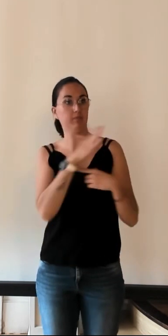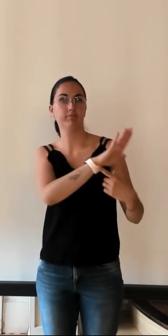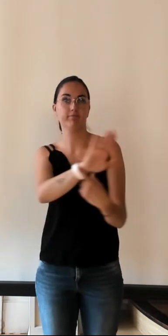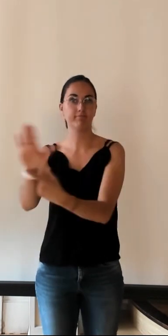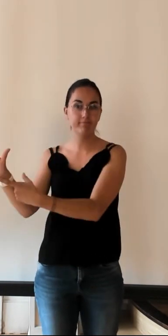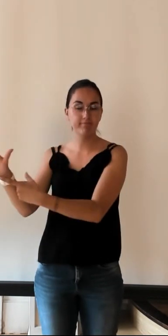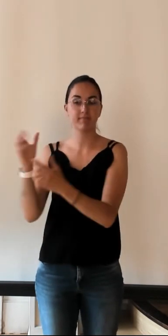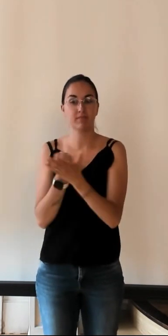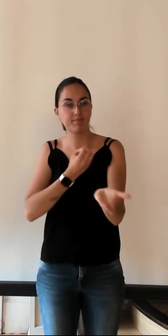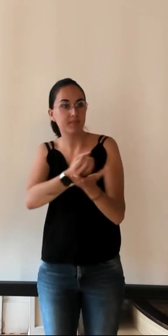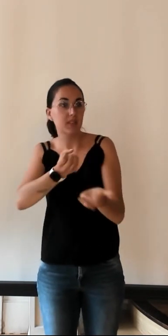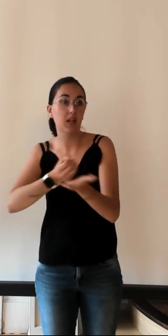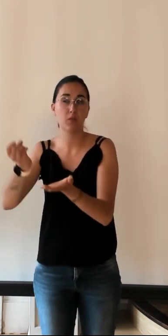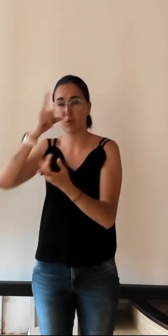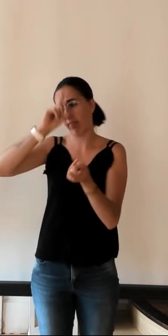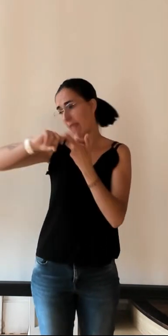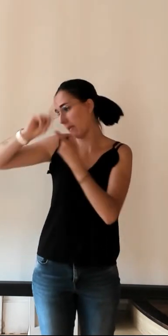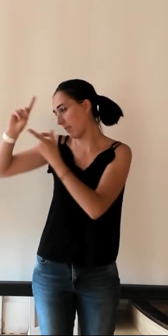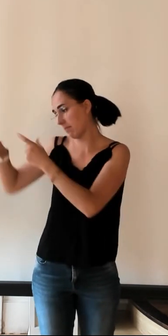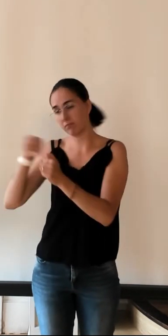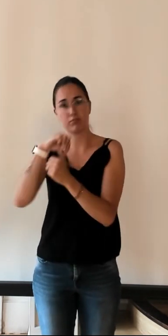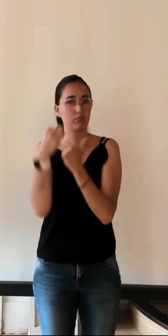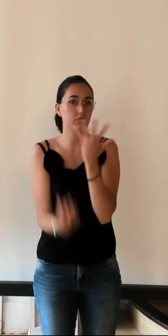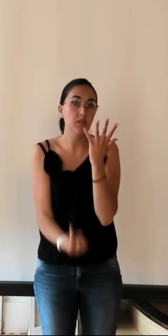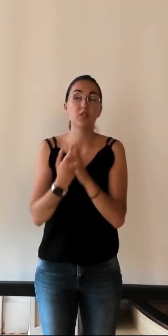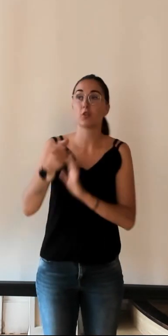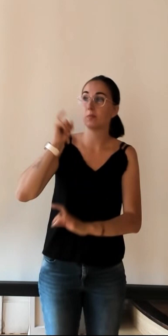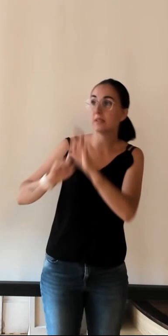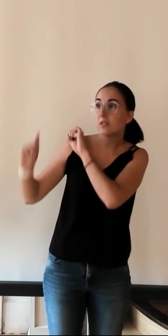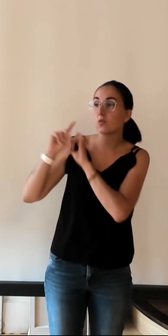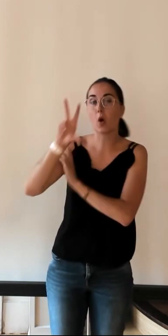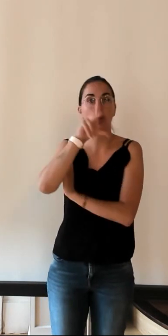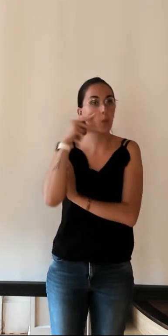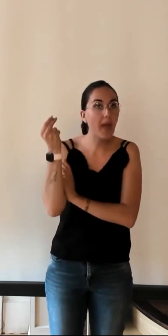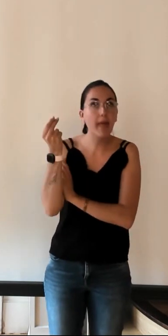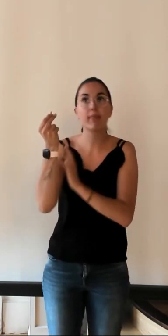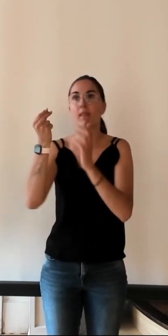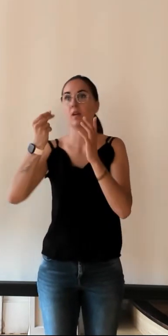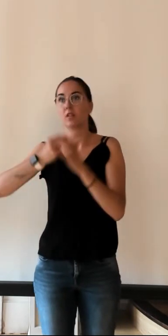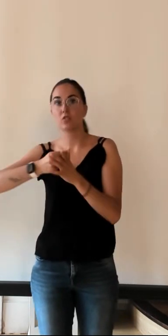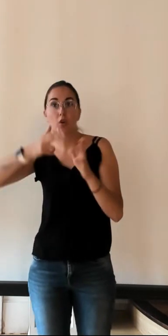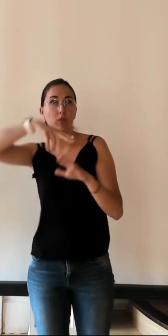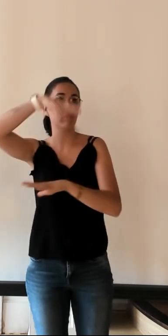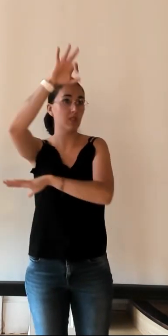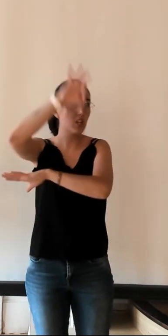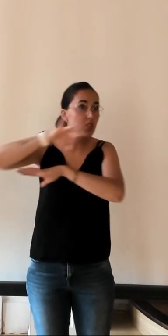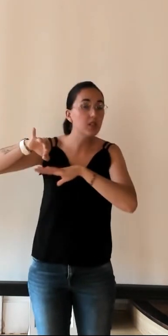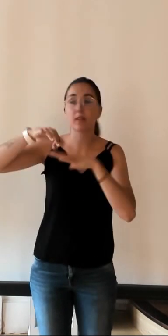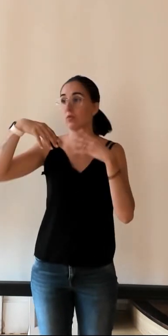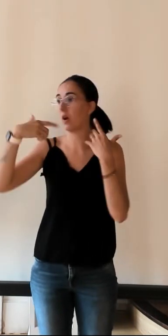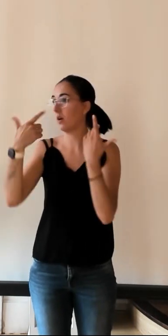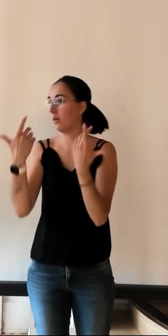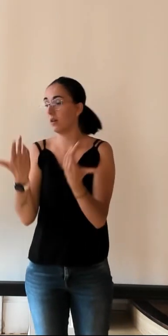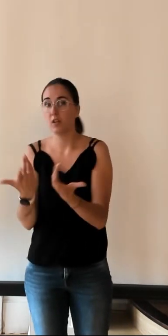une approche de sujets variés qui traite aussi bien de l'histoire urbaine, architecturale, institutionnelle, mais aussi sociale.